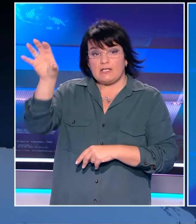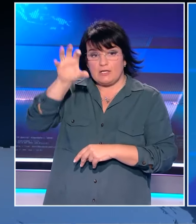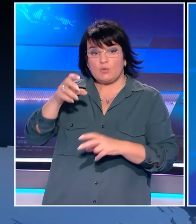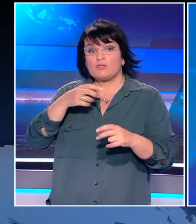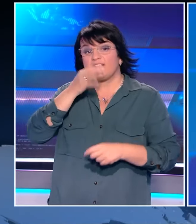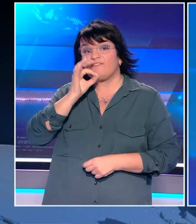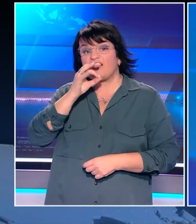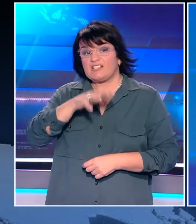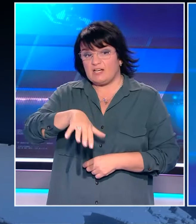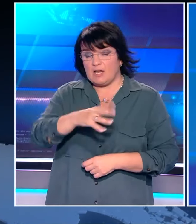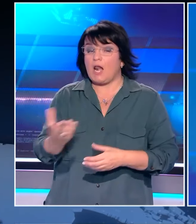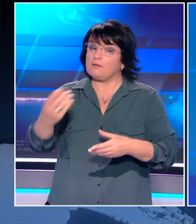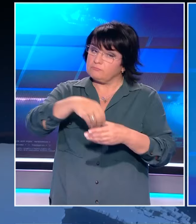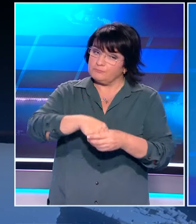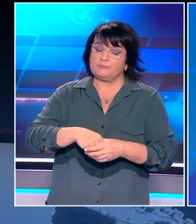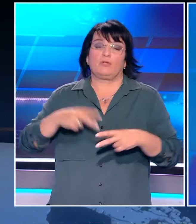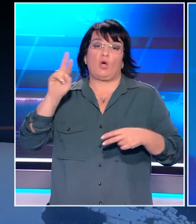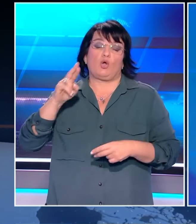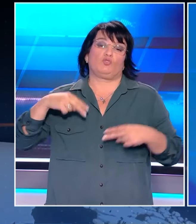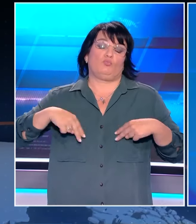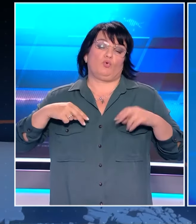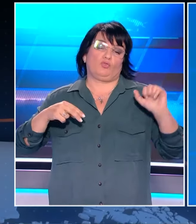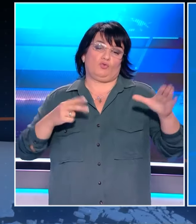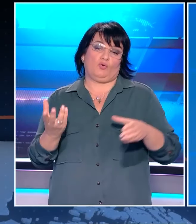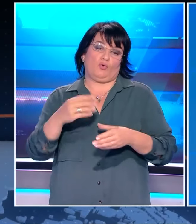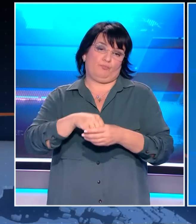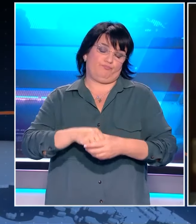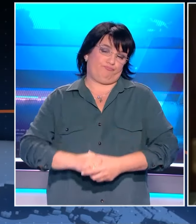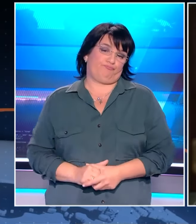Βραζιλία, παρουσία του Ρώσου Υπουργού Εξωτερικών Σεργέι Λαυρόφ.